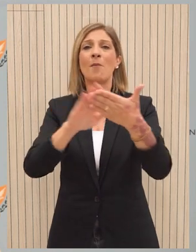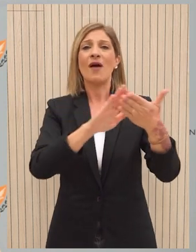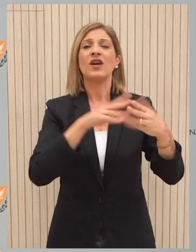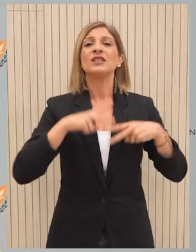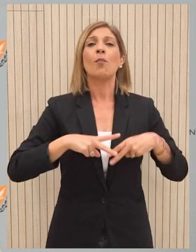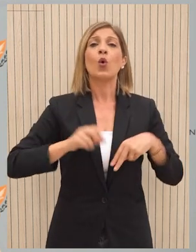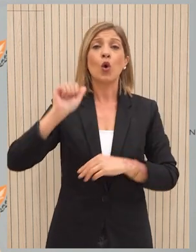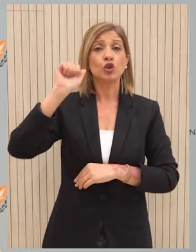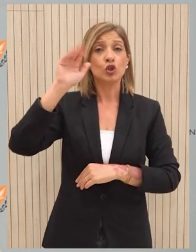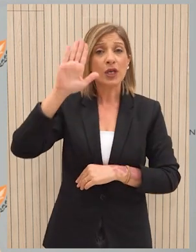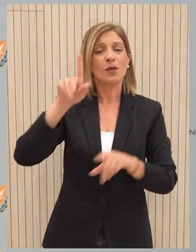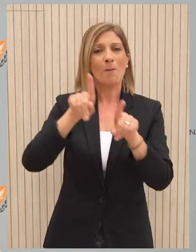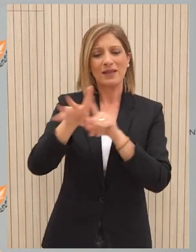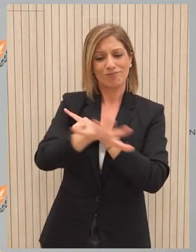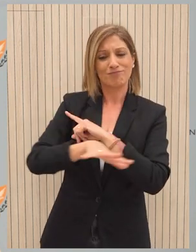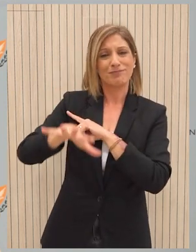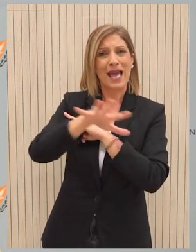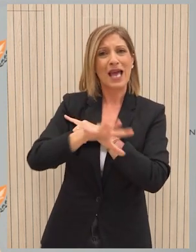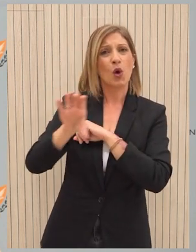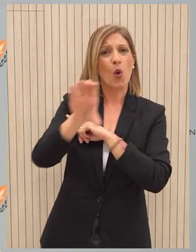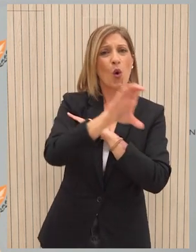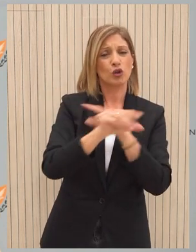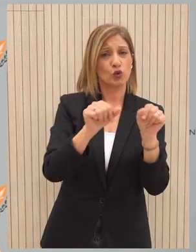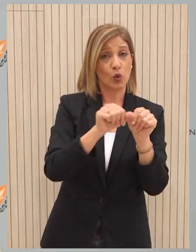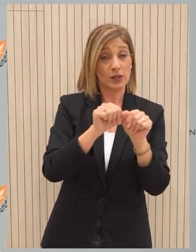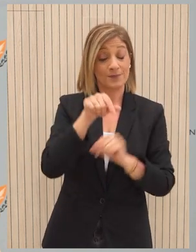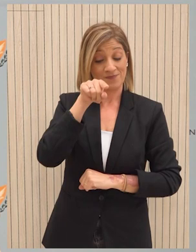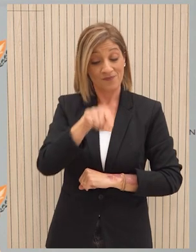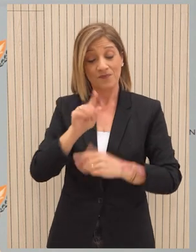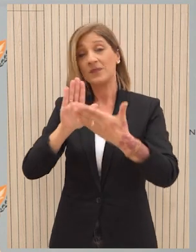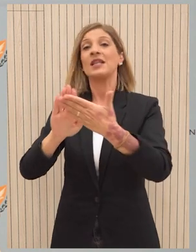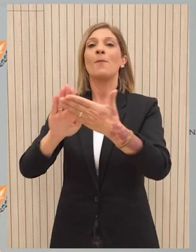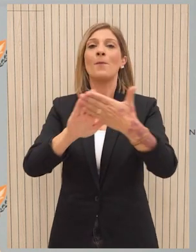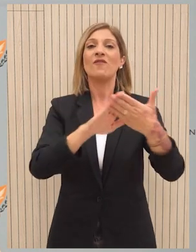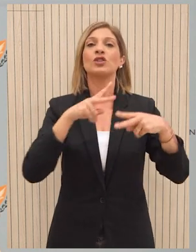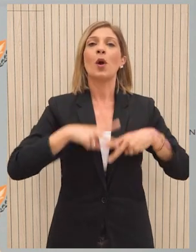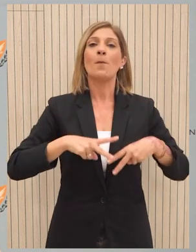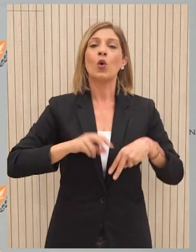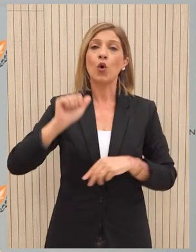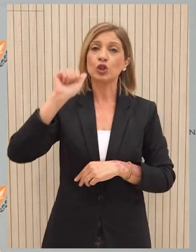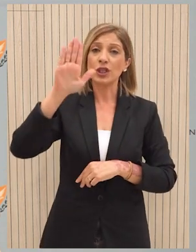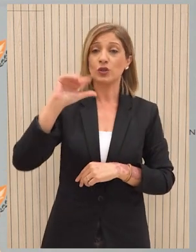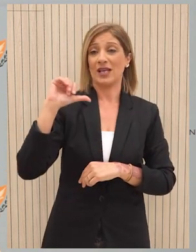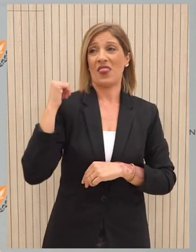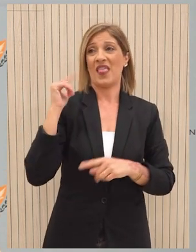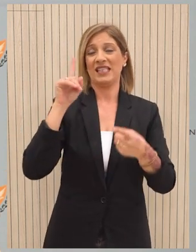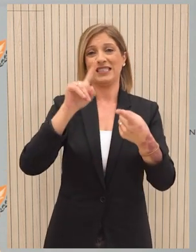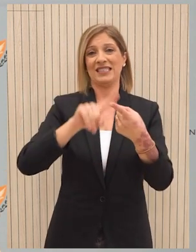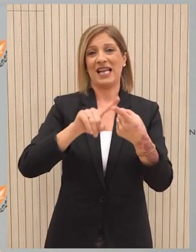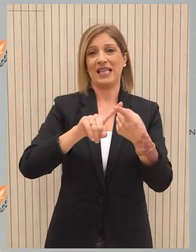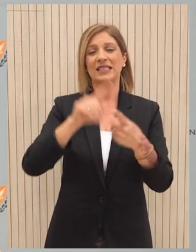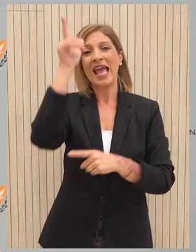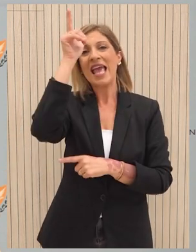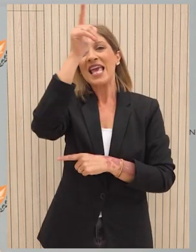Υπουργού Εξωτερικών με χώρες της περιοχής. Στο πλαίσιο αυτών των επαφών, Υπουργός Εξωτερικών είχε χθες συνάντηση με τον